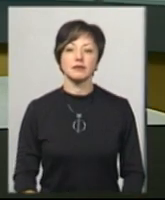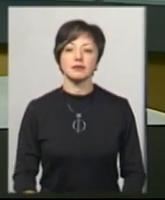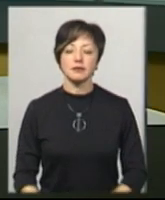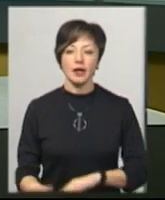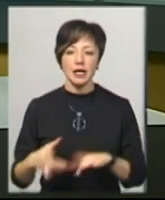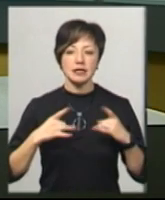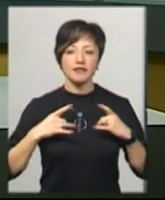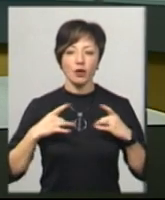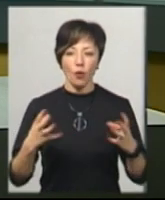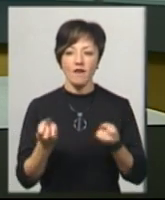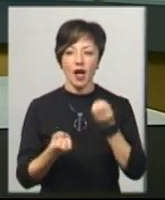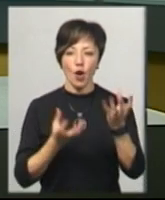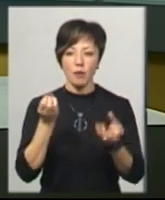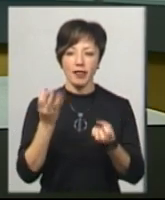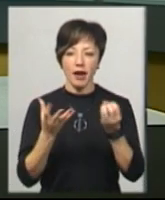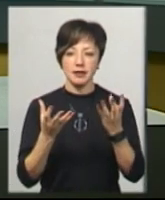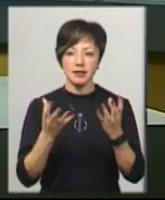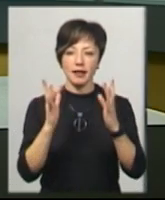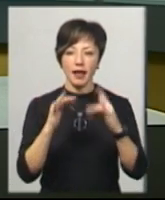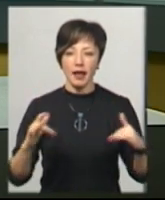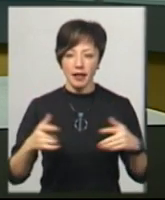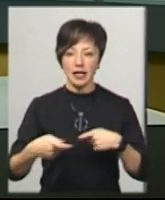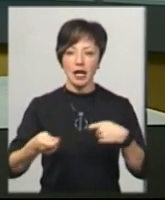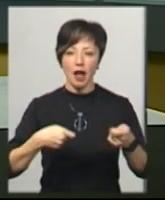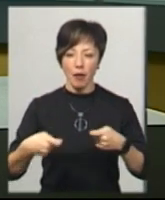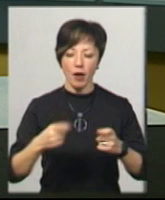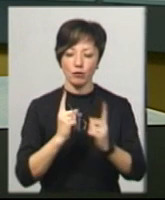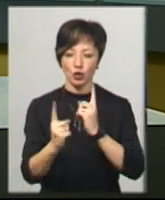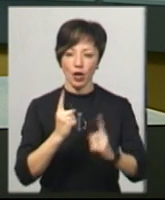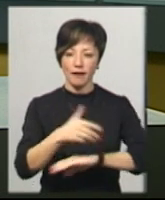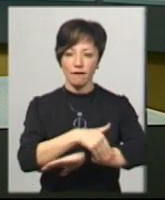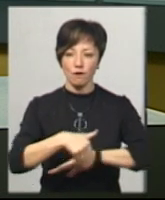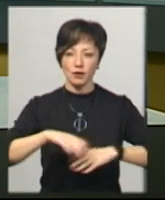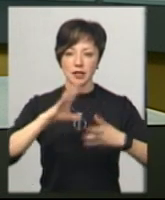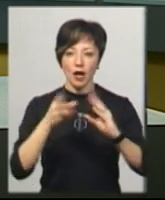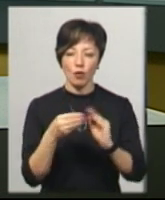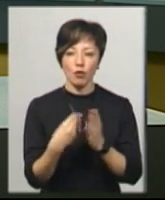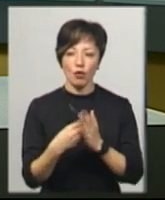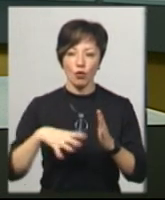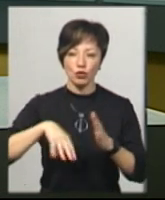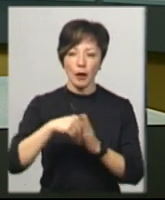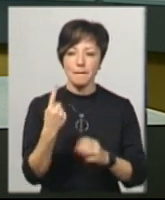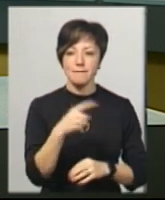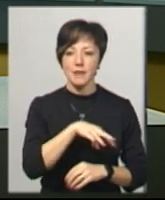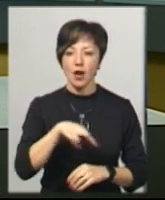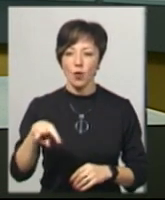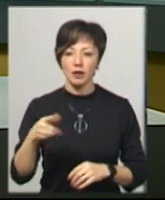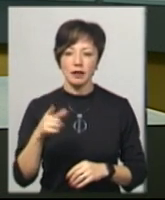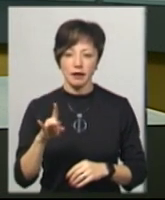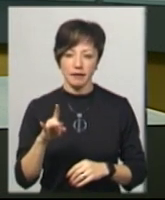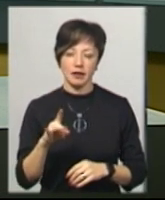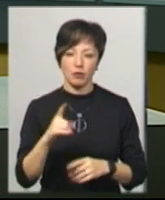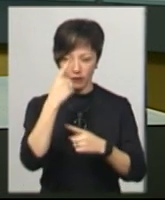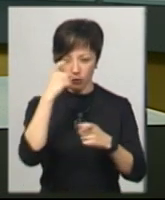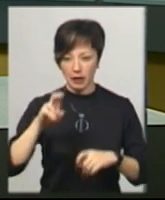Святкова іллюмінація на Ялинці, ярмарку та на пішохідній вулиці довкола загалом коштує понад мільйон гривень. Про це повідомив